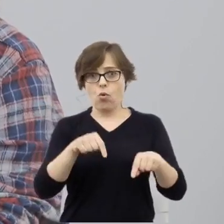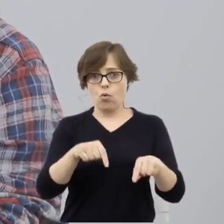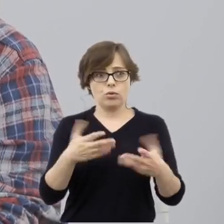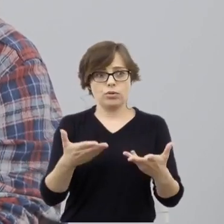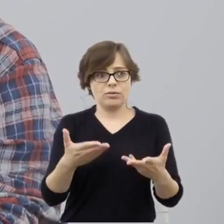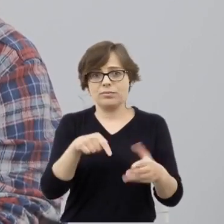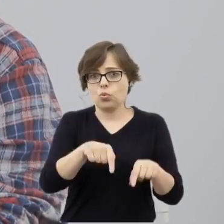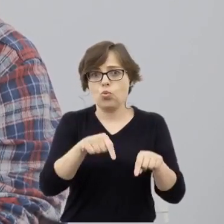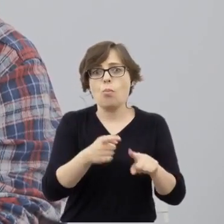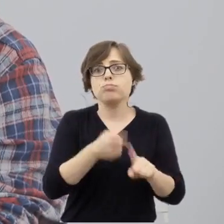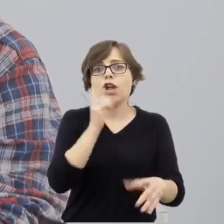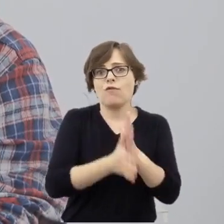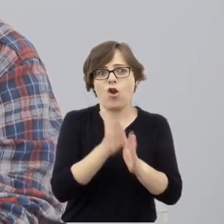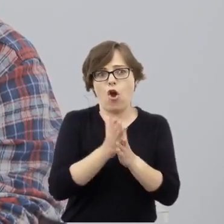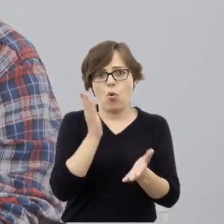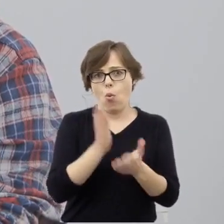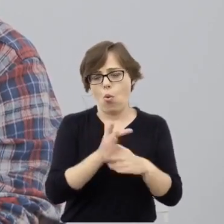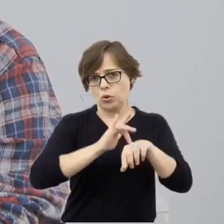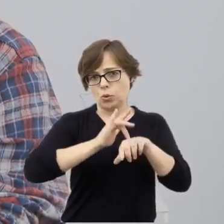miejsc pobytu przedwojennego,